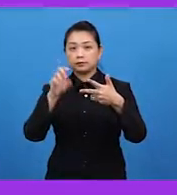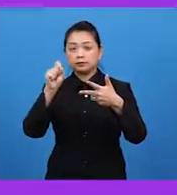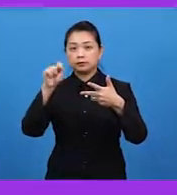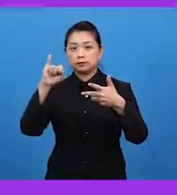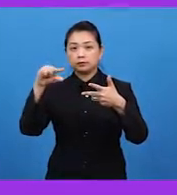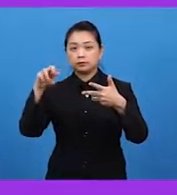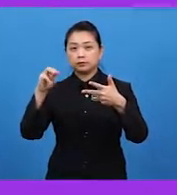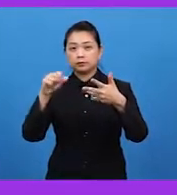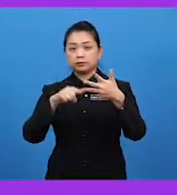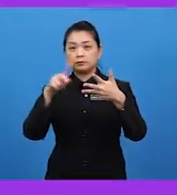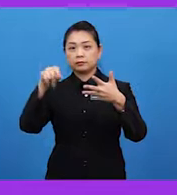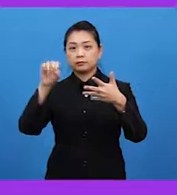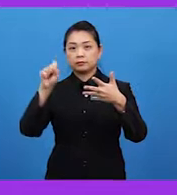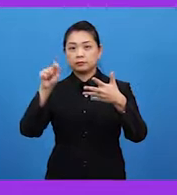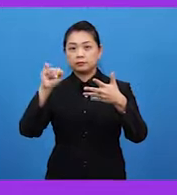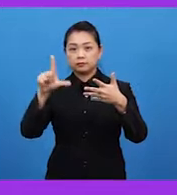dan pistil.